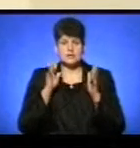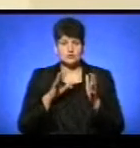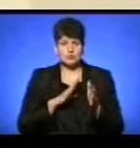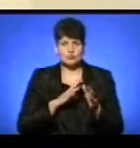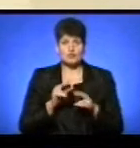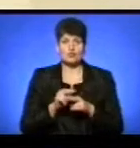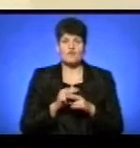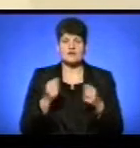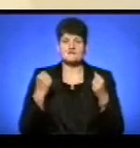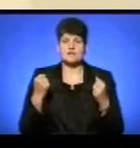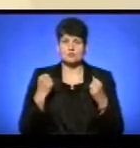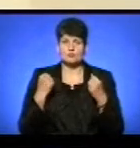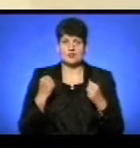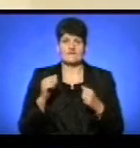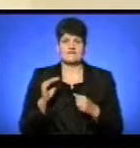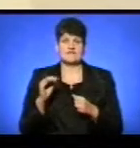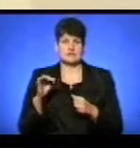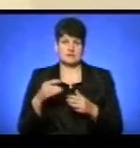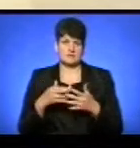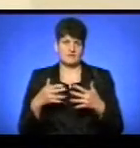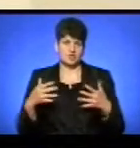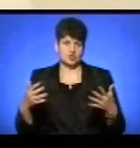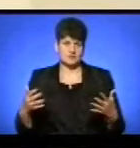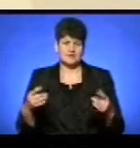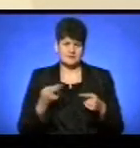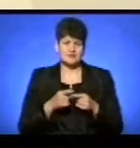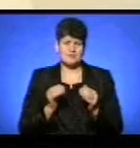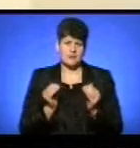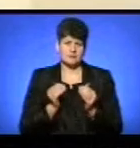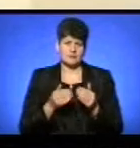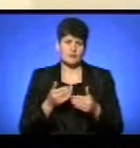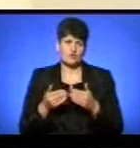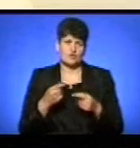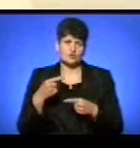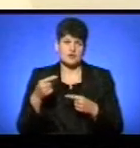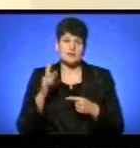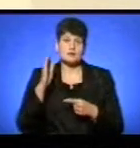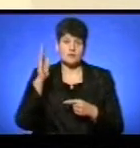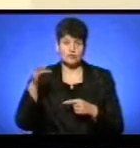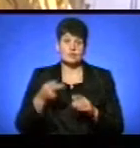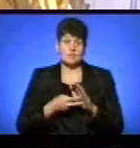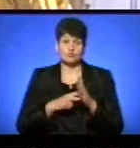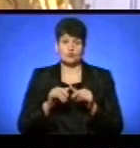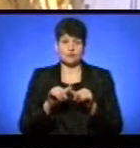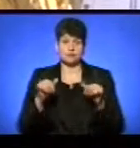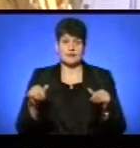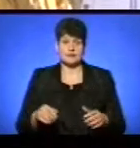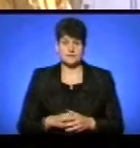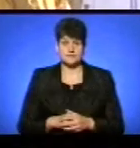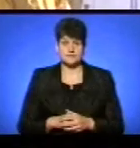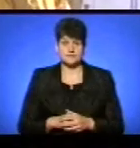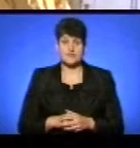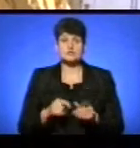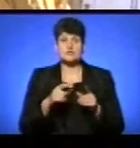фізкультура, фізіотерапевтичні. Це такі маленькі кроки на початок, на майбутнє ми плануємо розширятись. За